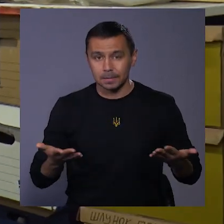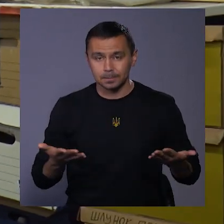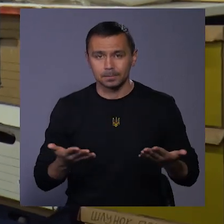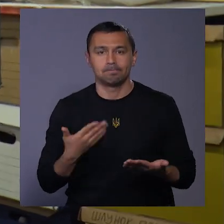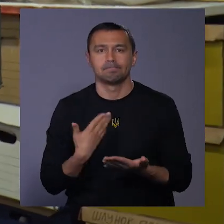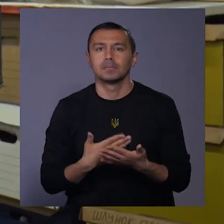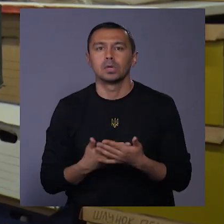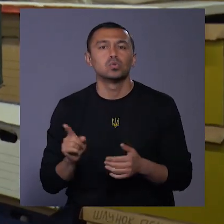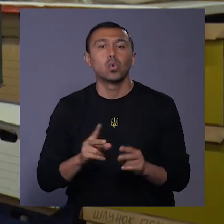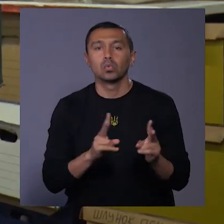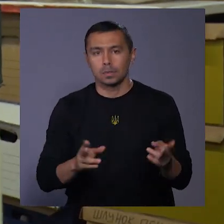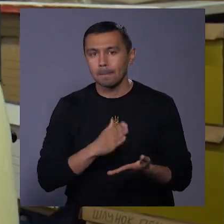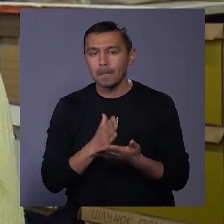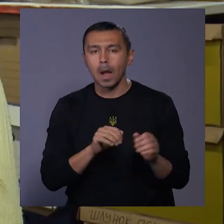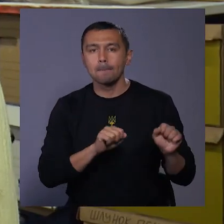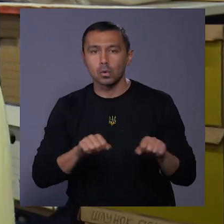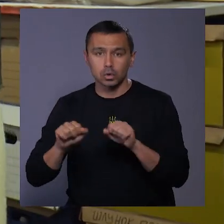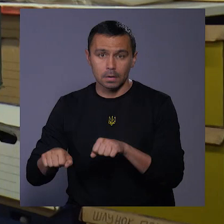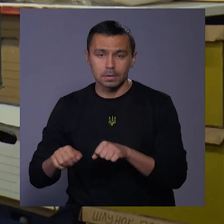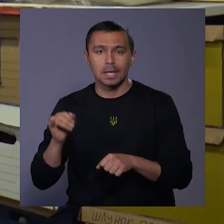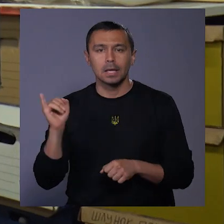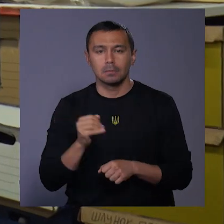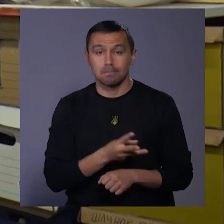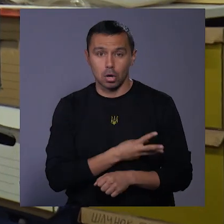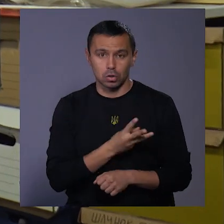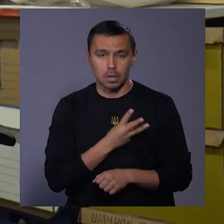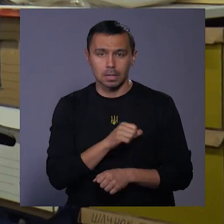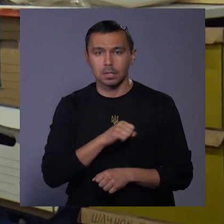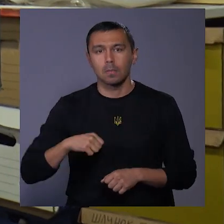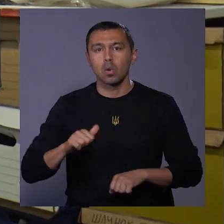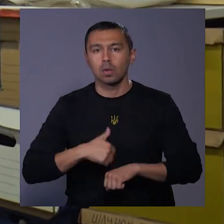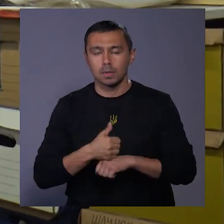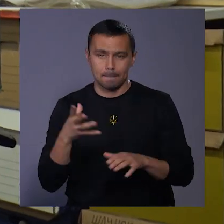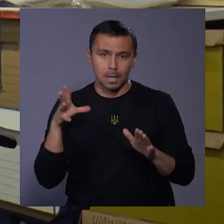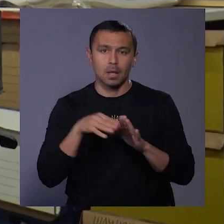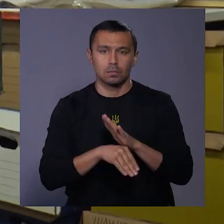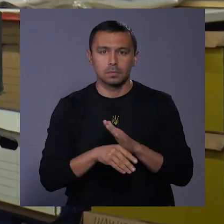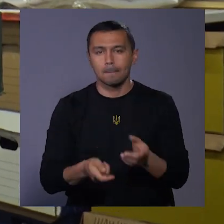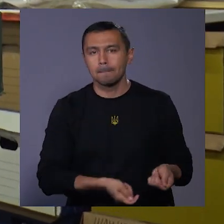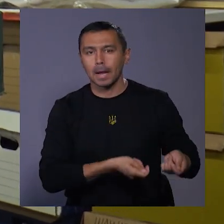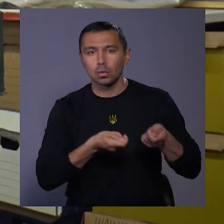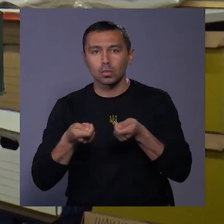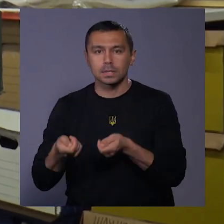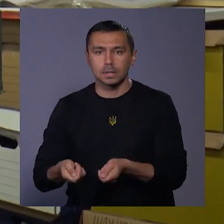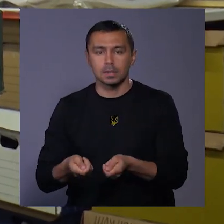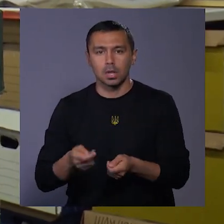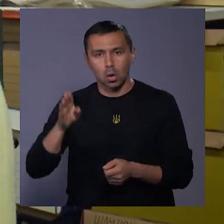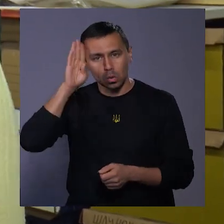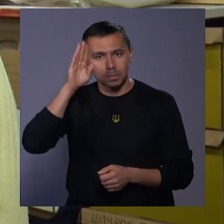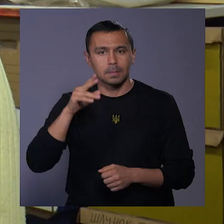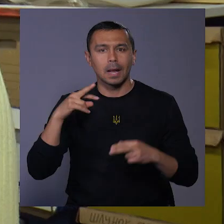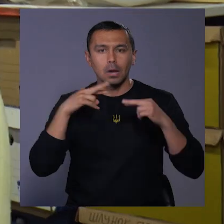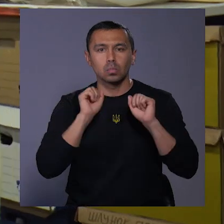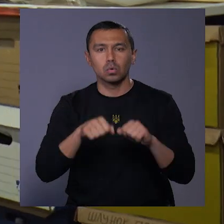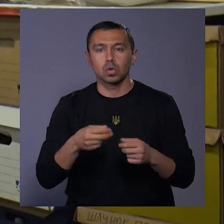Тобто, якщо хтось має змогу і бажання саме головне, то приєднуватися, приносити хлопцям ліки,